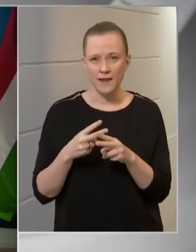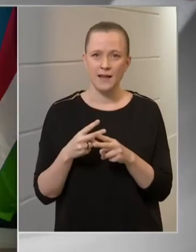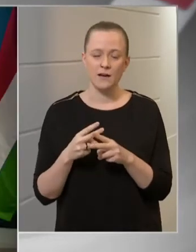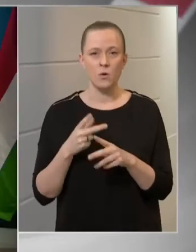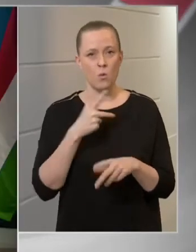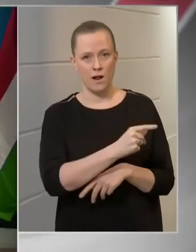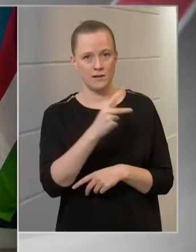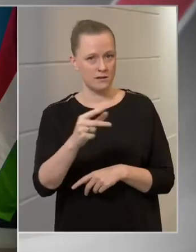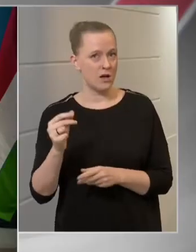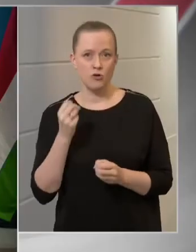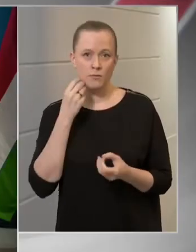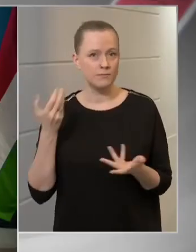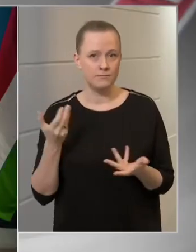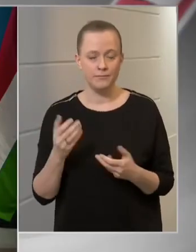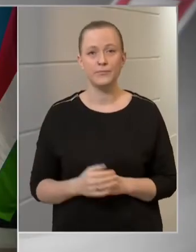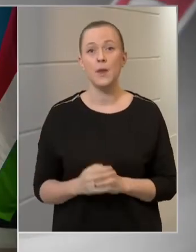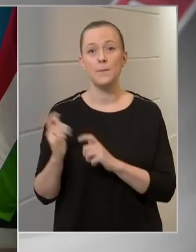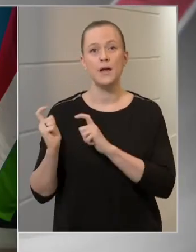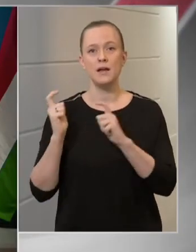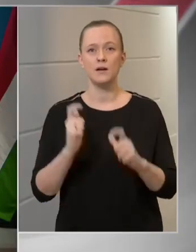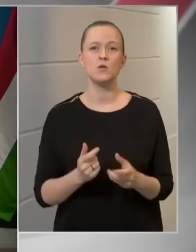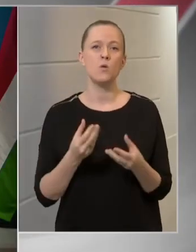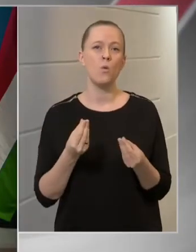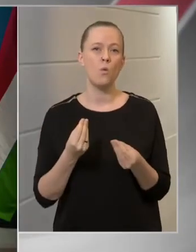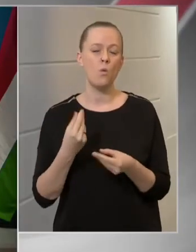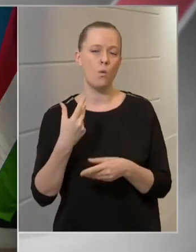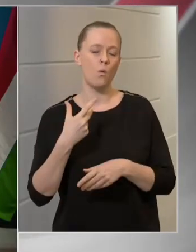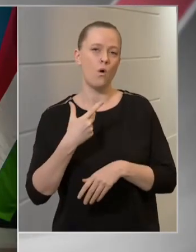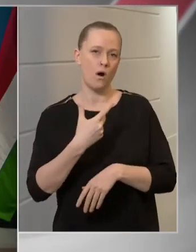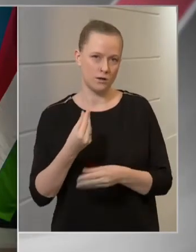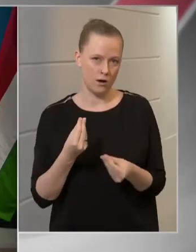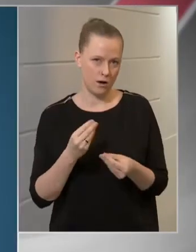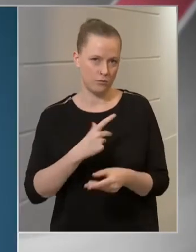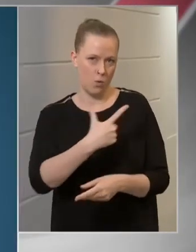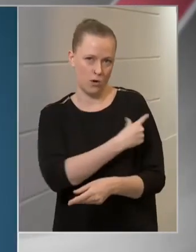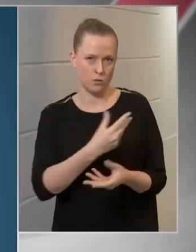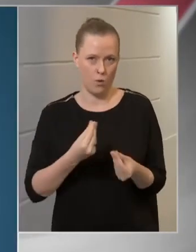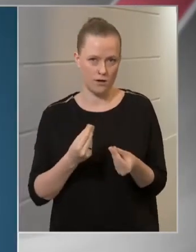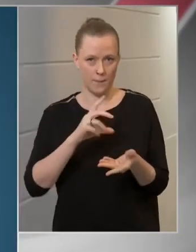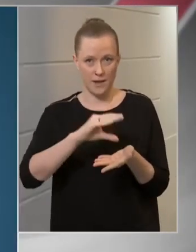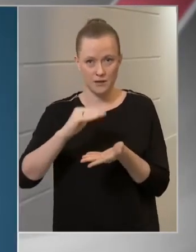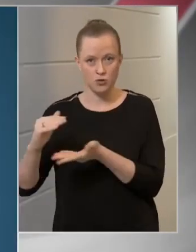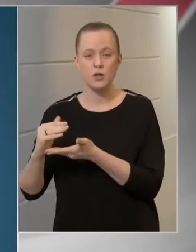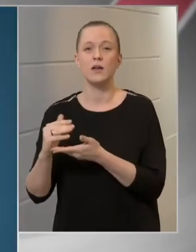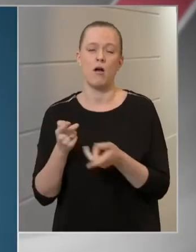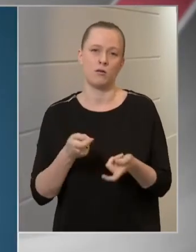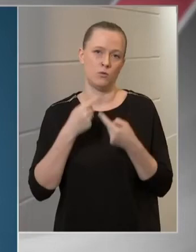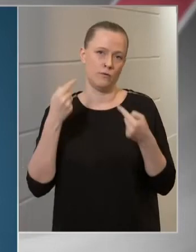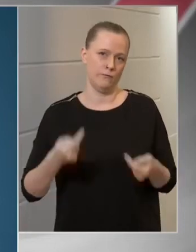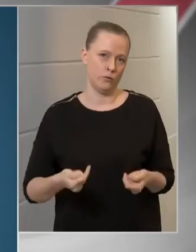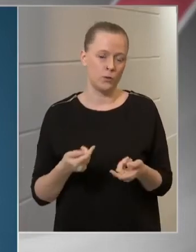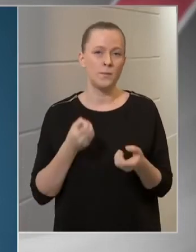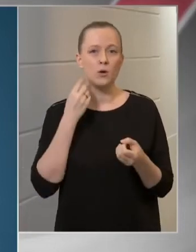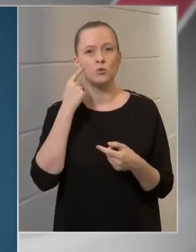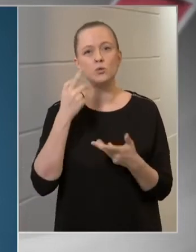betegek oltása? A beérkező oltóanyagmennyiségtől függ függeni az, hogy mikor tudjuk elkezdeni a tömeges